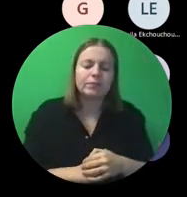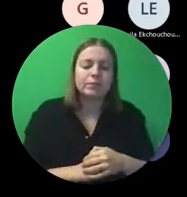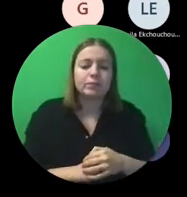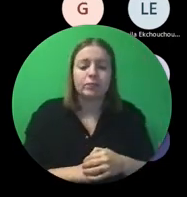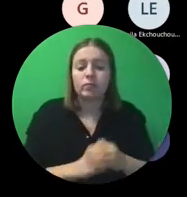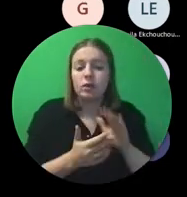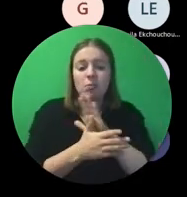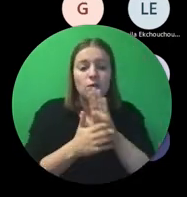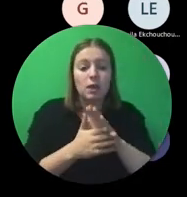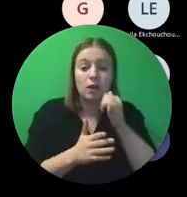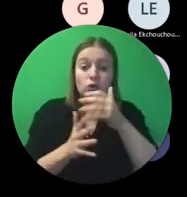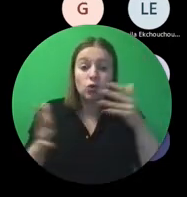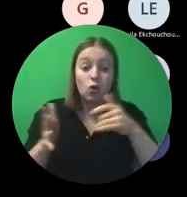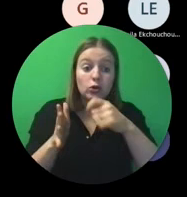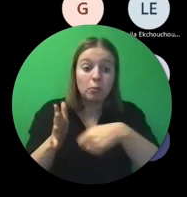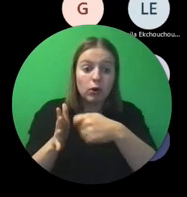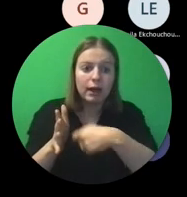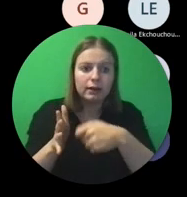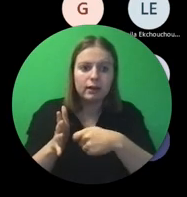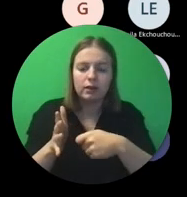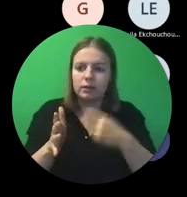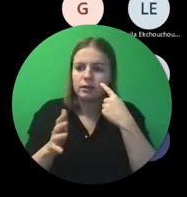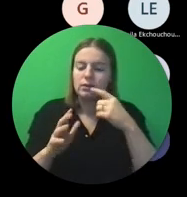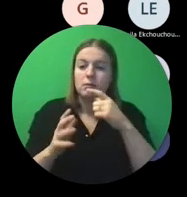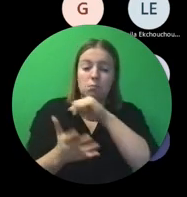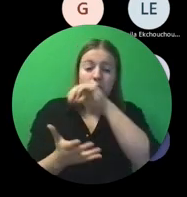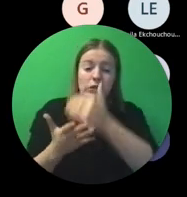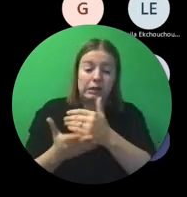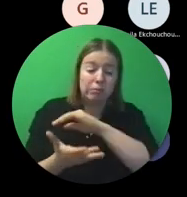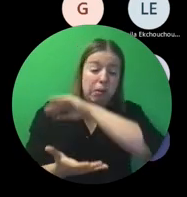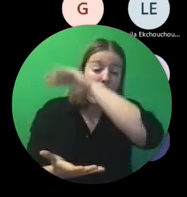bijvoorbeeld, in de grotere projecten, is dan de omvang van het budget.